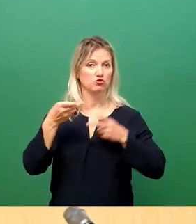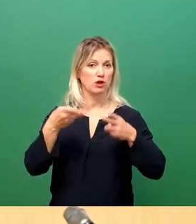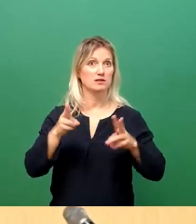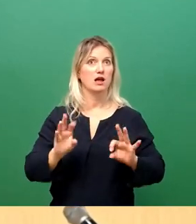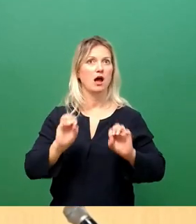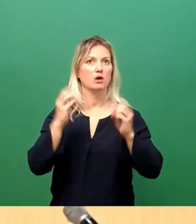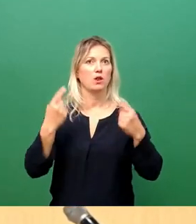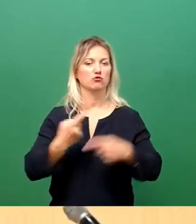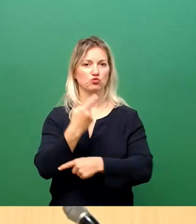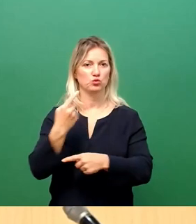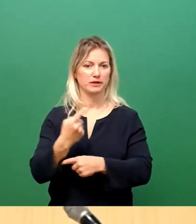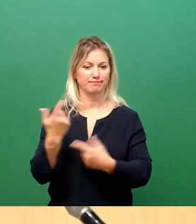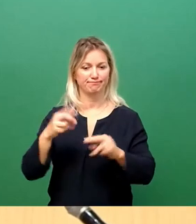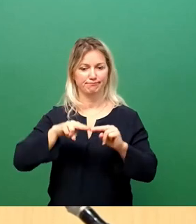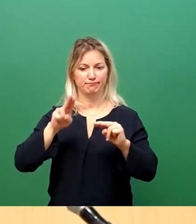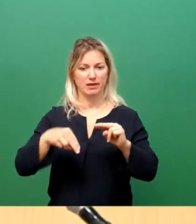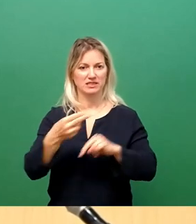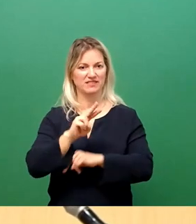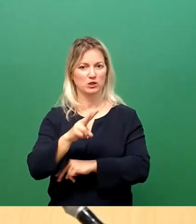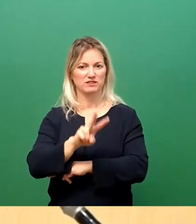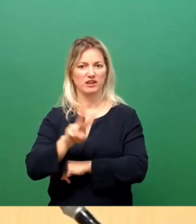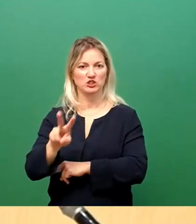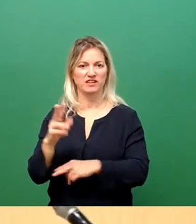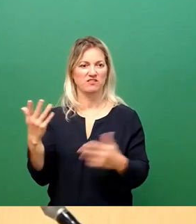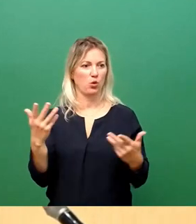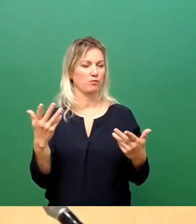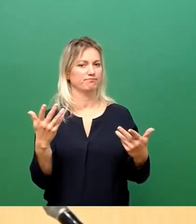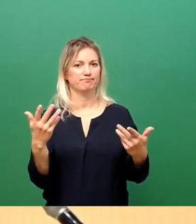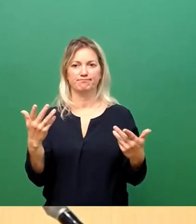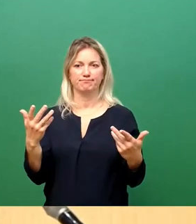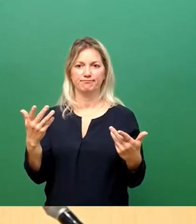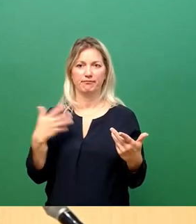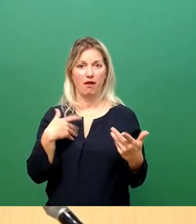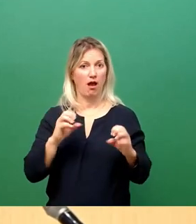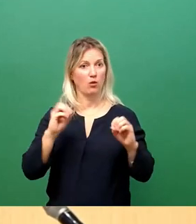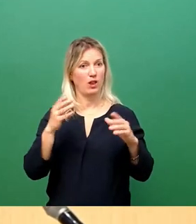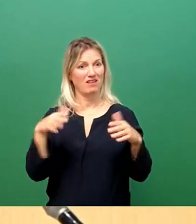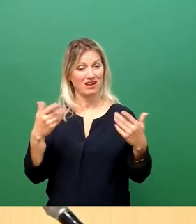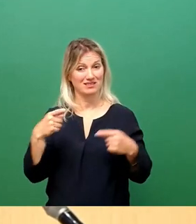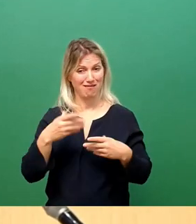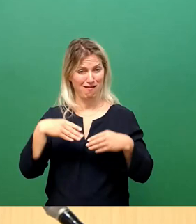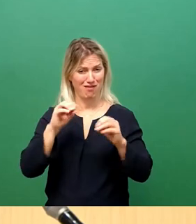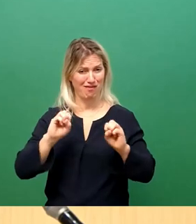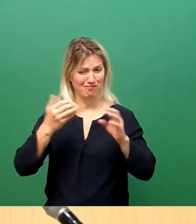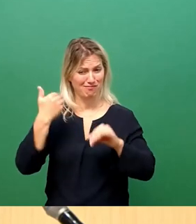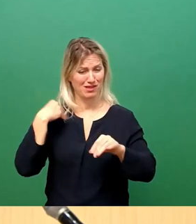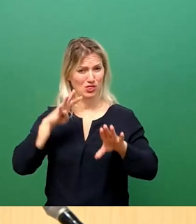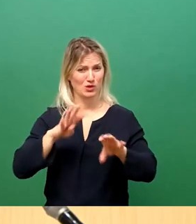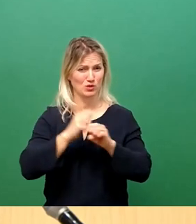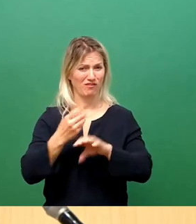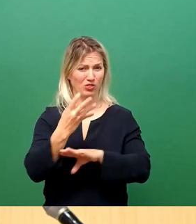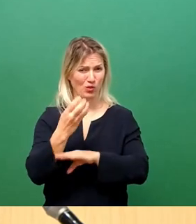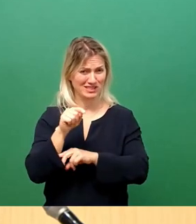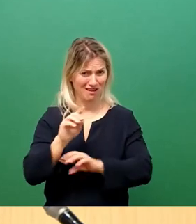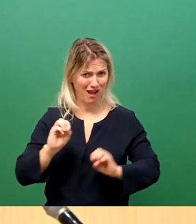im März 2022 Aktuelleres geben aus einem Straßenbauvorhaben, das seinen Ursprung im Jahr 1994 hatte? Also worum soll es